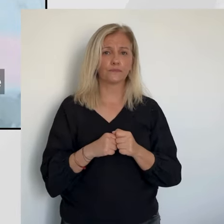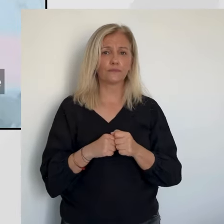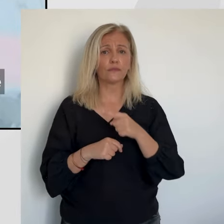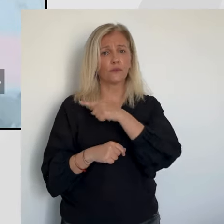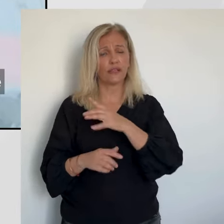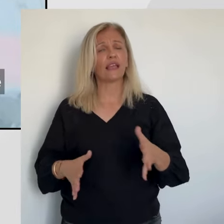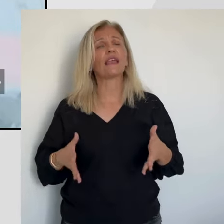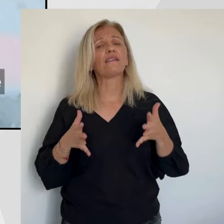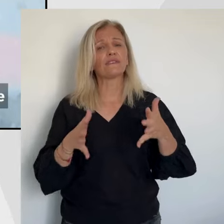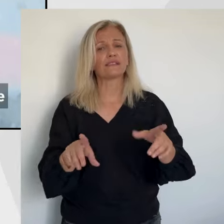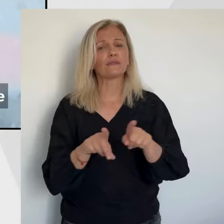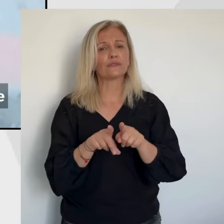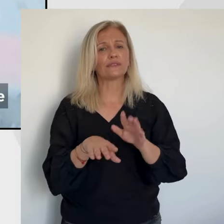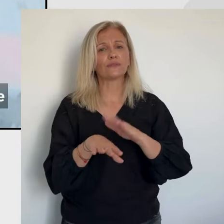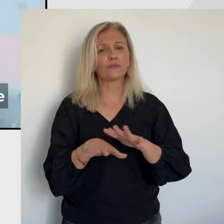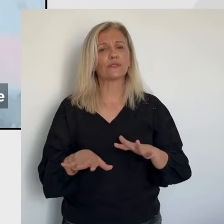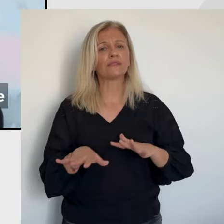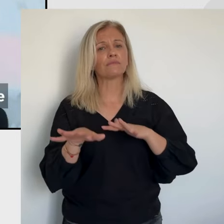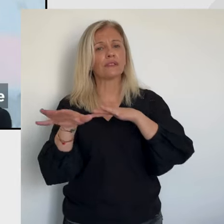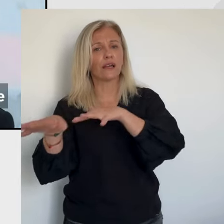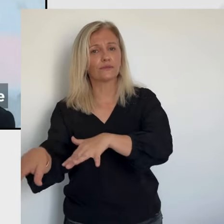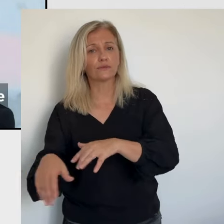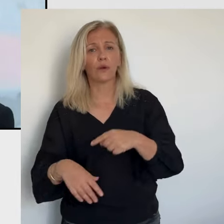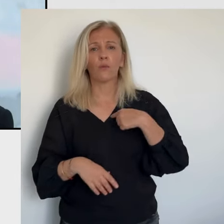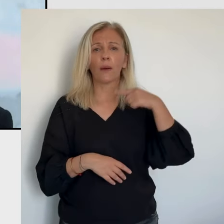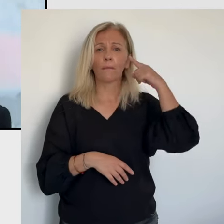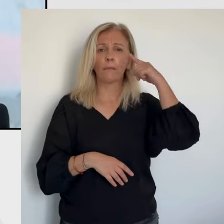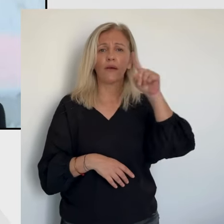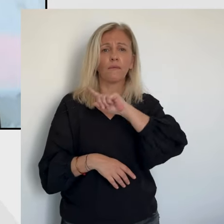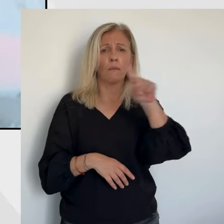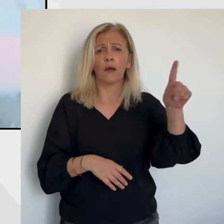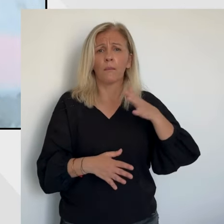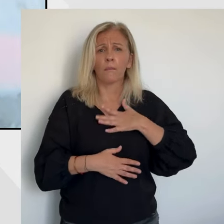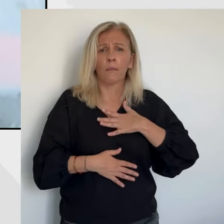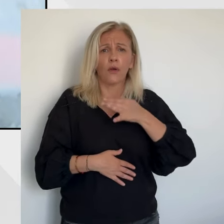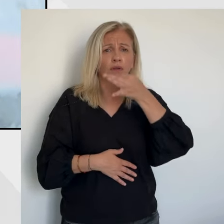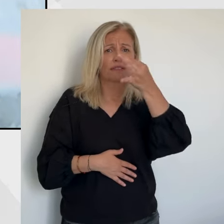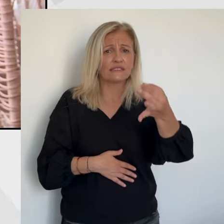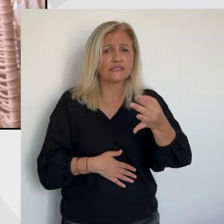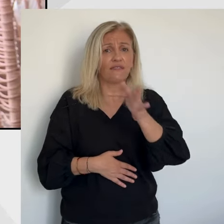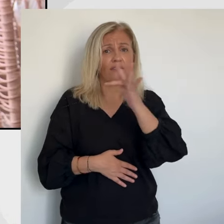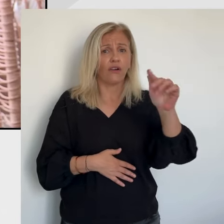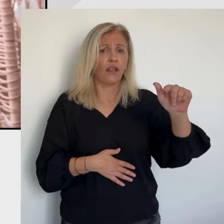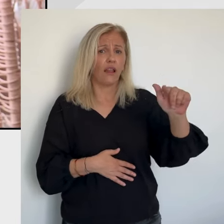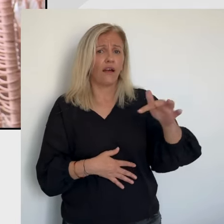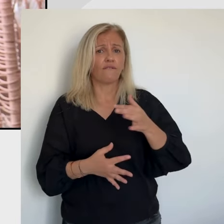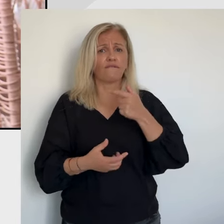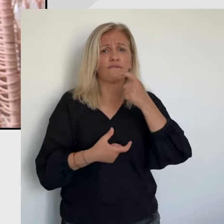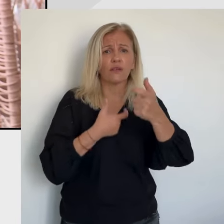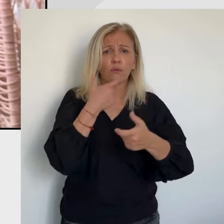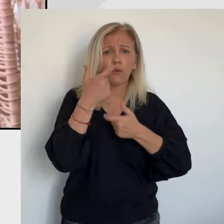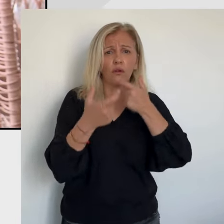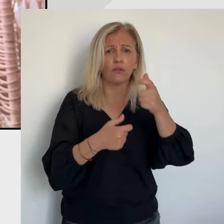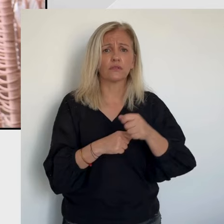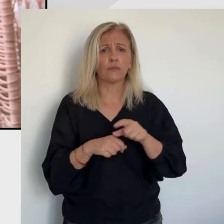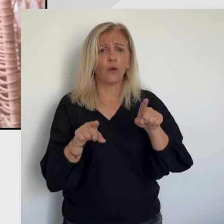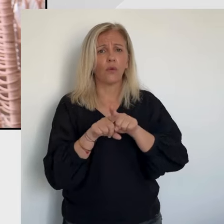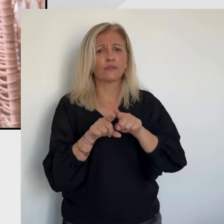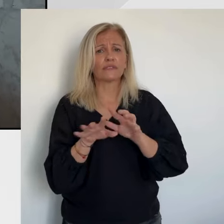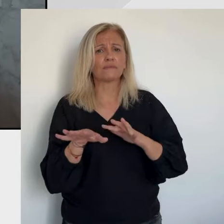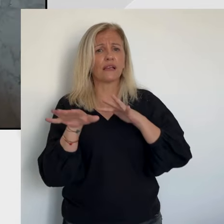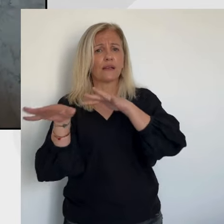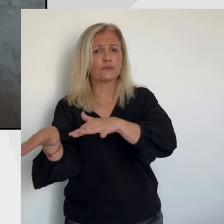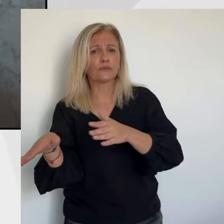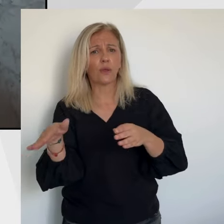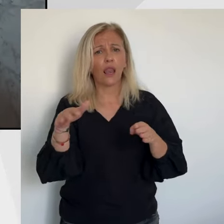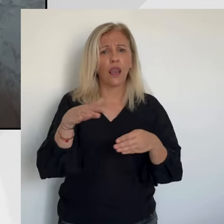lutte contre la criminalité organisée, ou bien sa volonté de poursuivre le dialogue sur le processus d'autonomie où il était engagé avec les autres députés insulaires. Il compte s